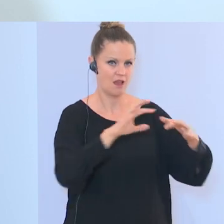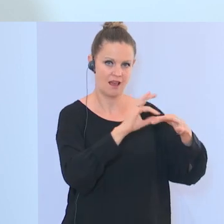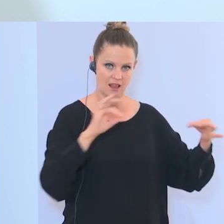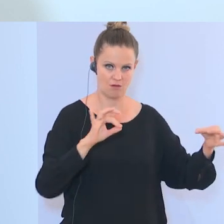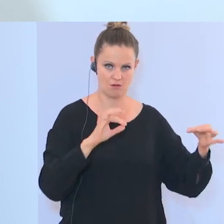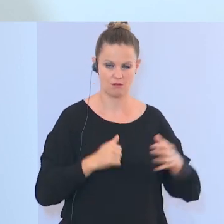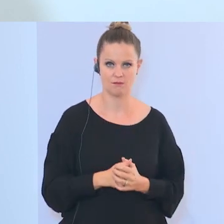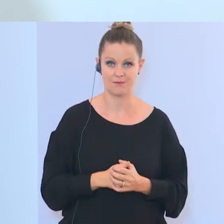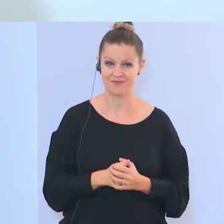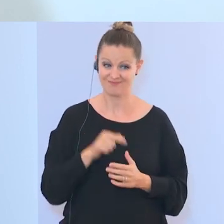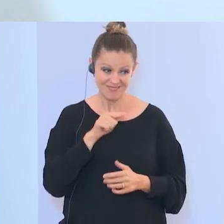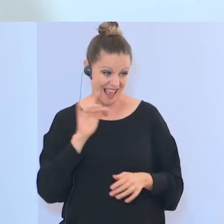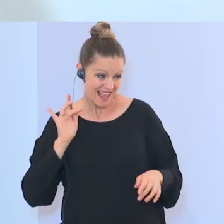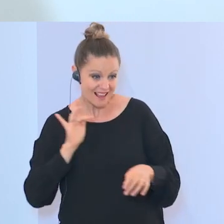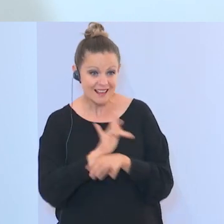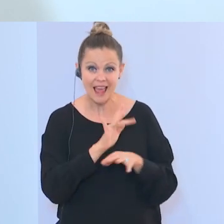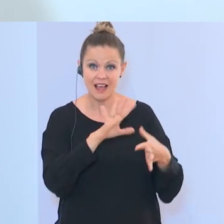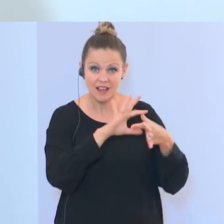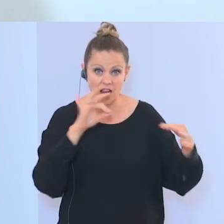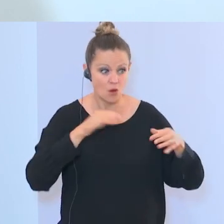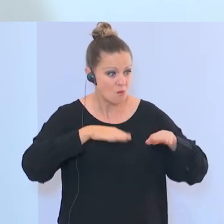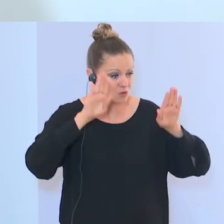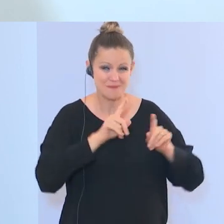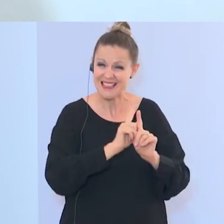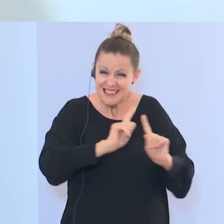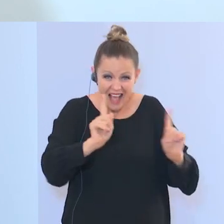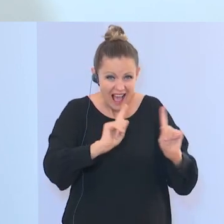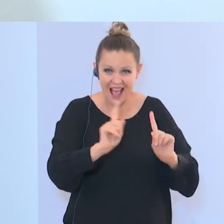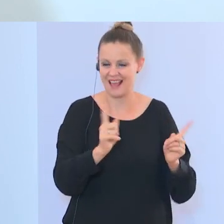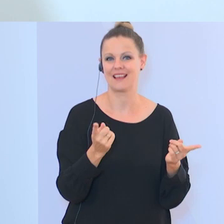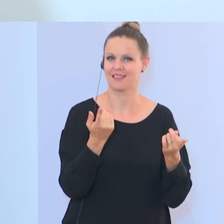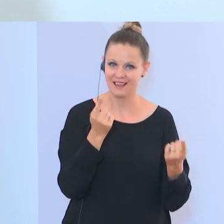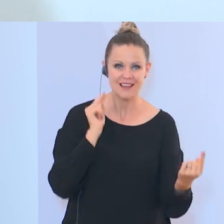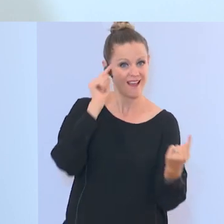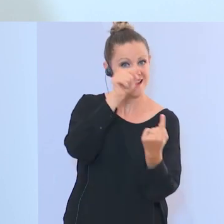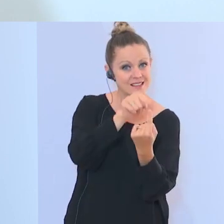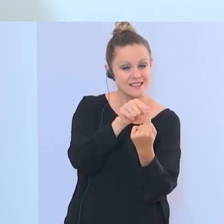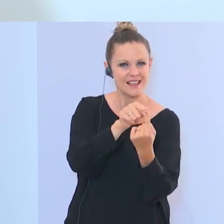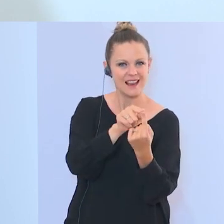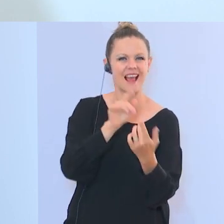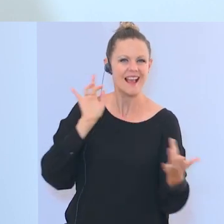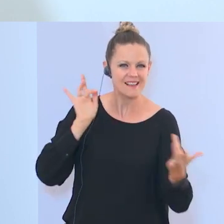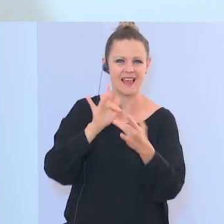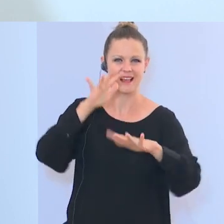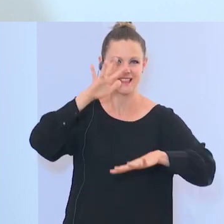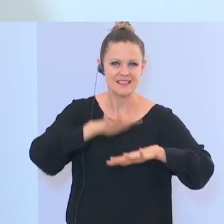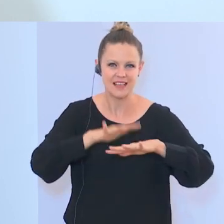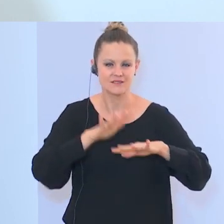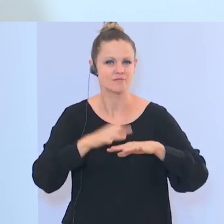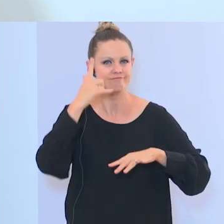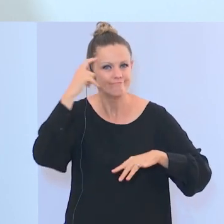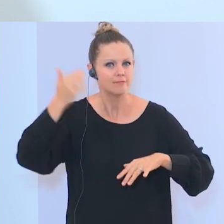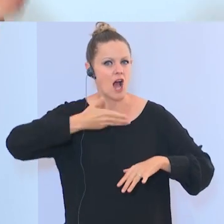keine Stelle gegen die Religion oder gegen Muslime, sondern sie richtet sich eben gegen Netzwerke, Ideologien und ausländische